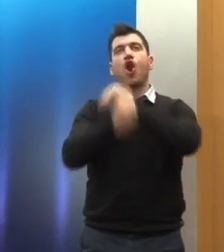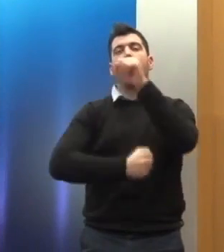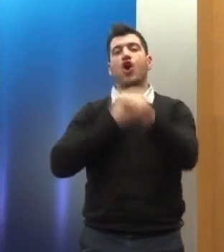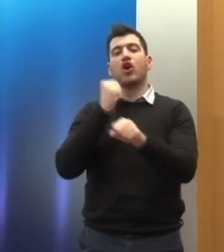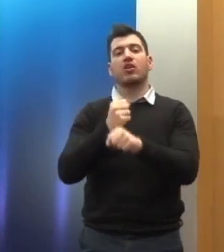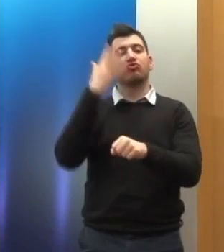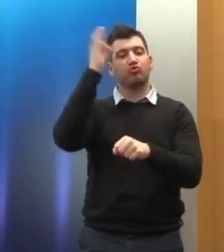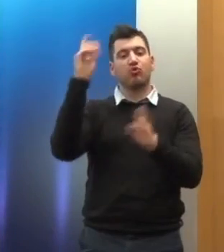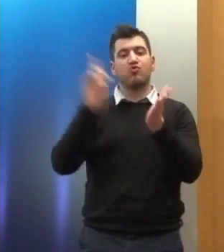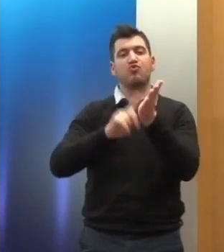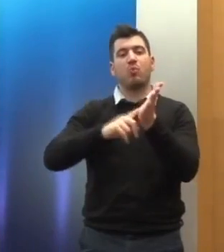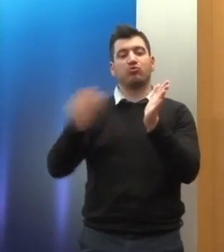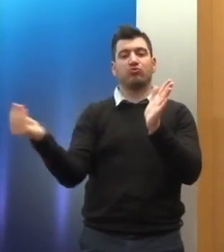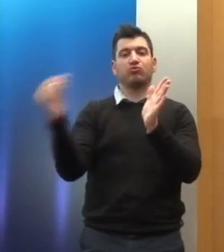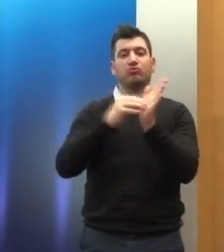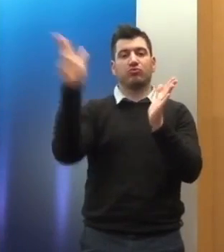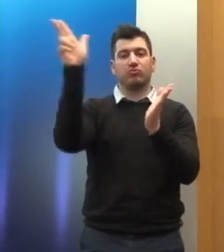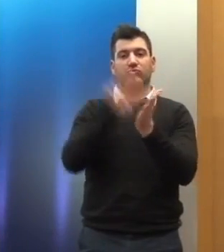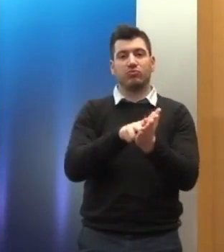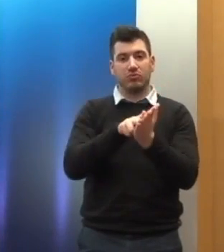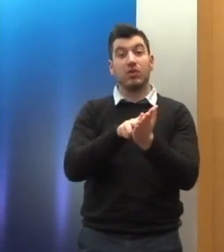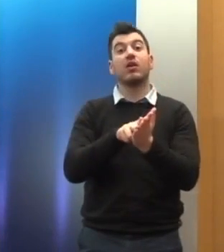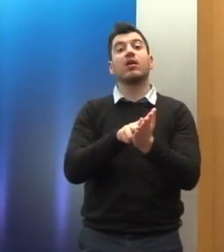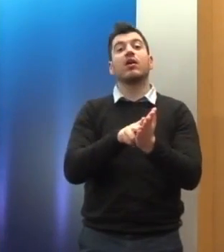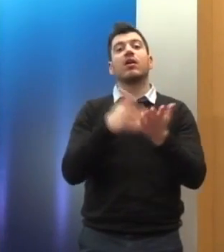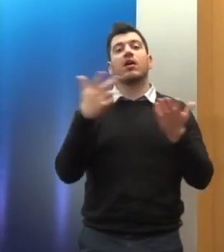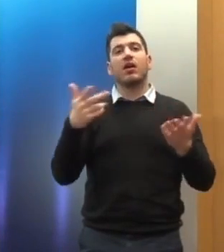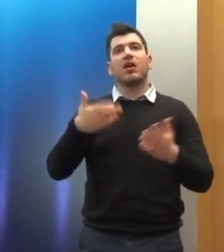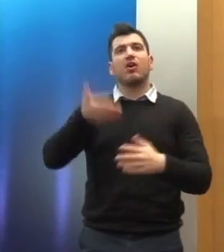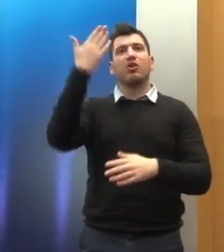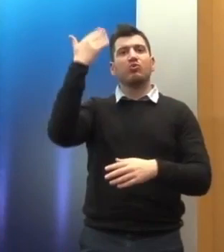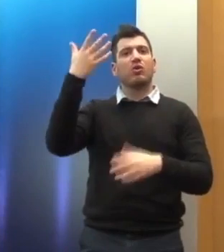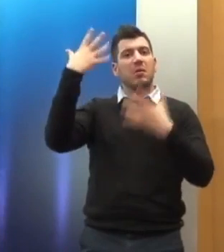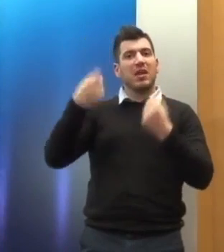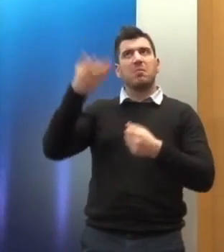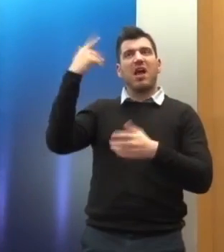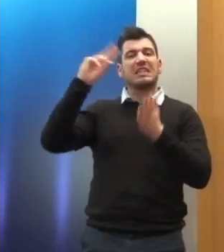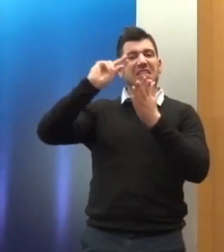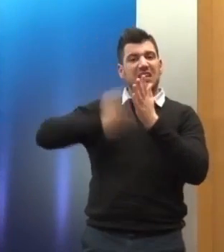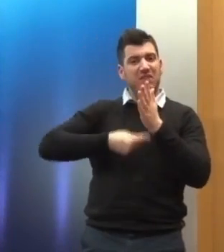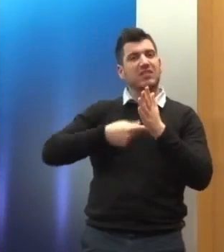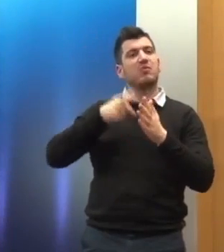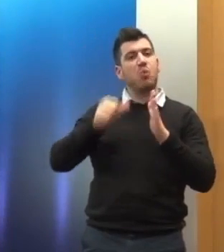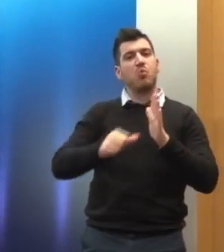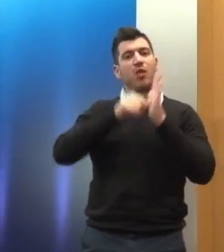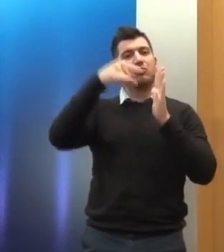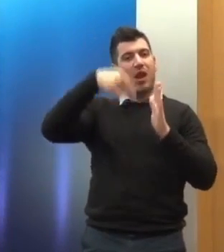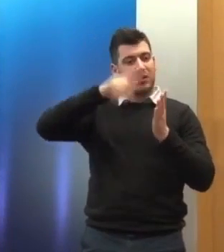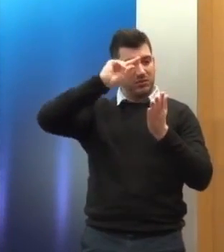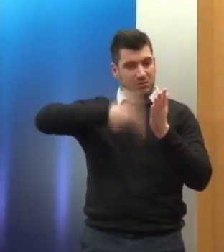διεθνές κείμενο του Συμβουλίου της Ευρώπης το 1997 και από τότε δεν το έχουμε κυρώσει. Επομένως, θα ήθελα να μην